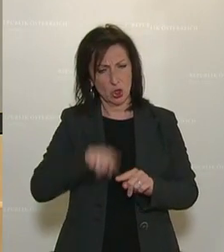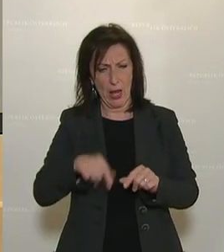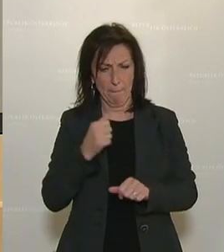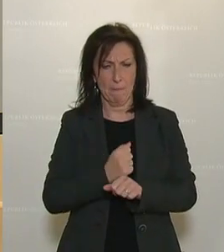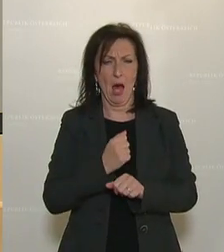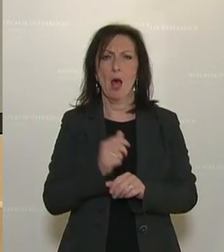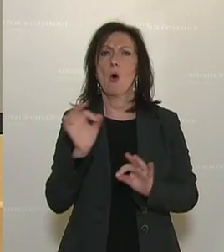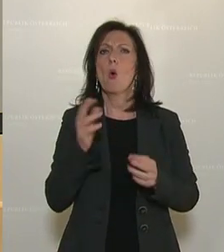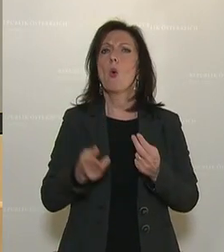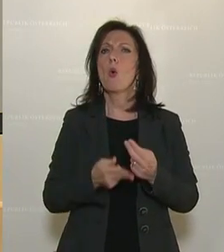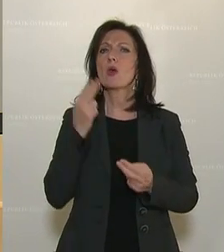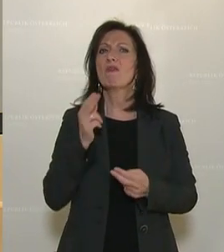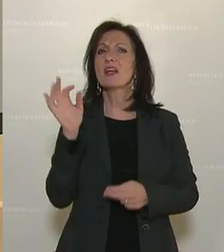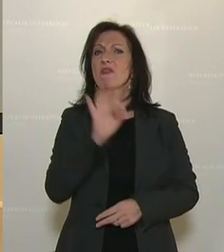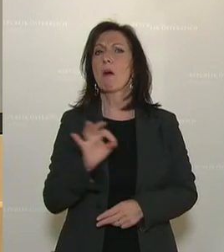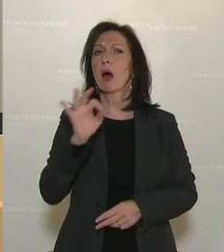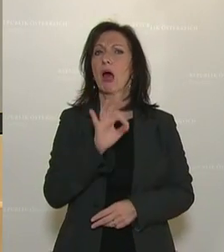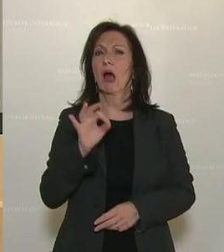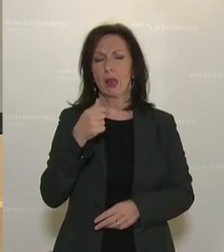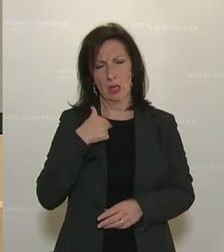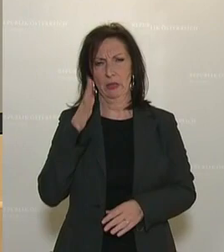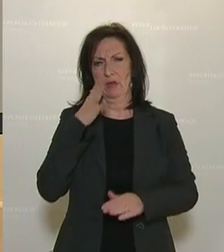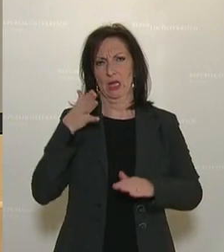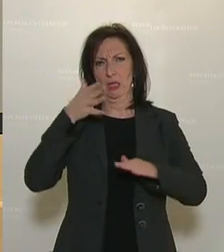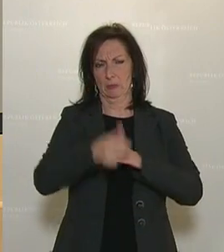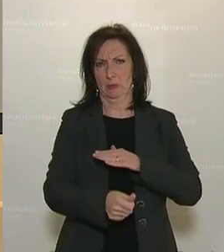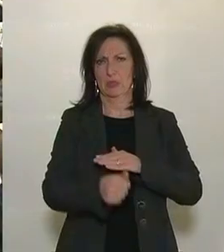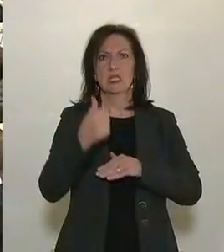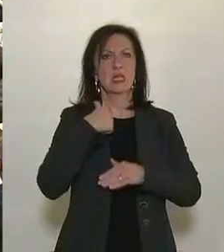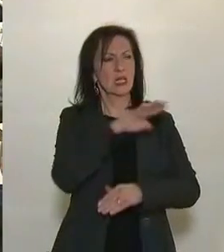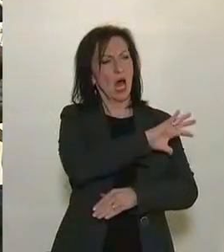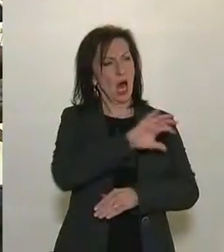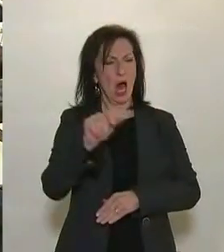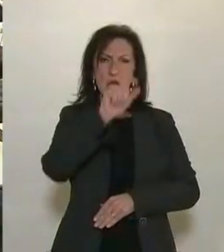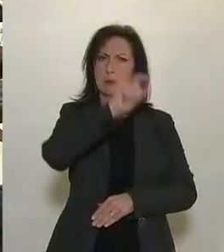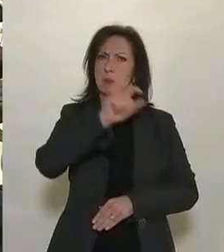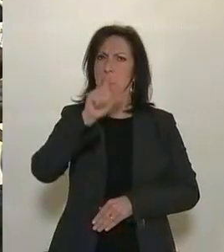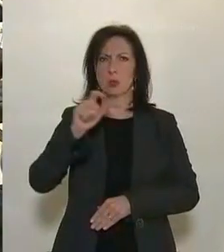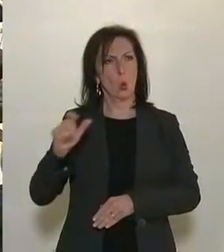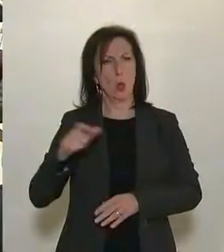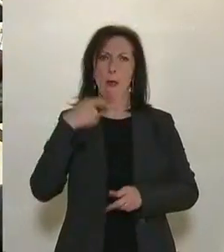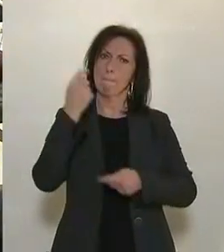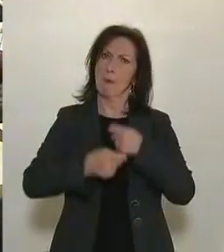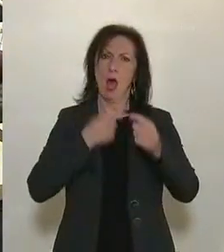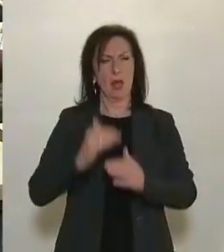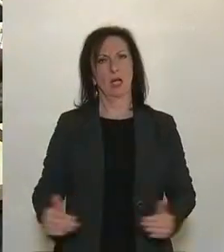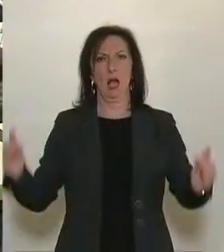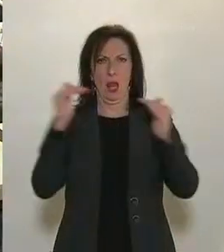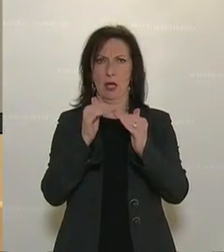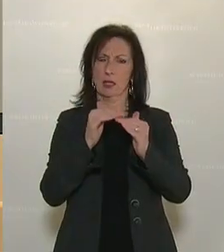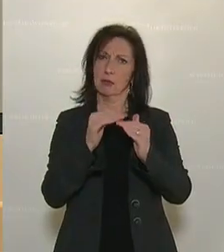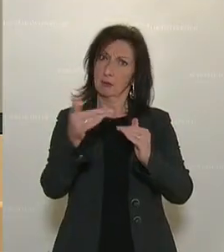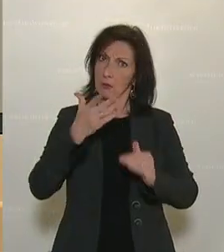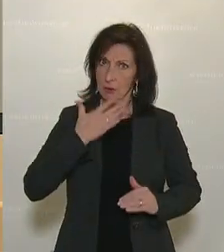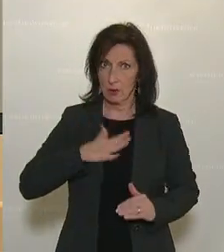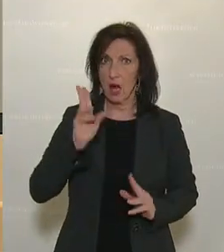nahe kommt, dann schreite ich ein. kann versichern, dass ich jeden gleich behandle, dass ich jeden gleich behandle. Sie haben die Möglichkeit, sich